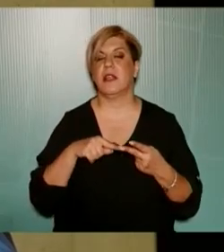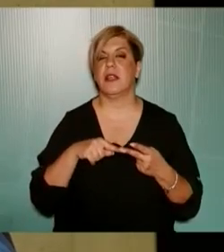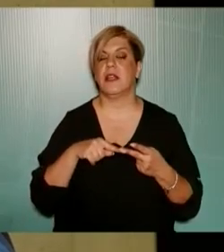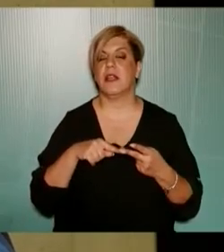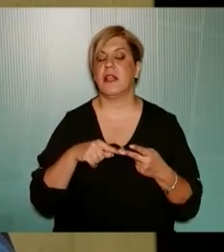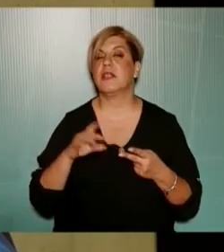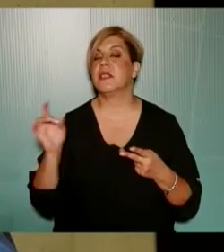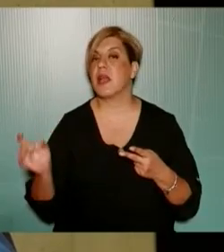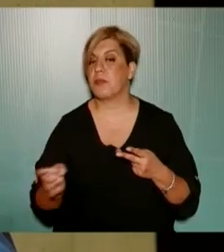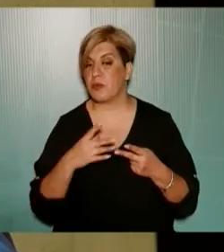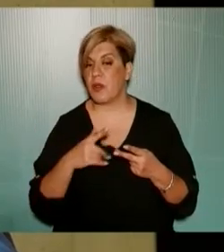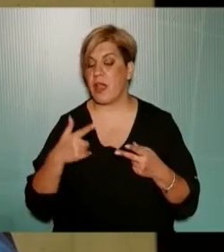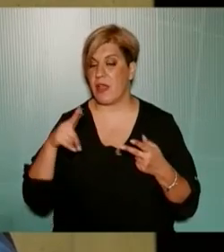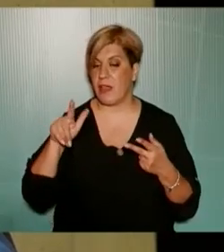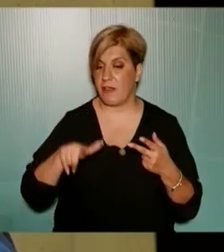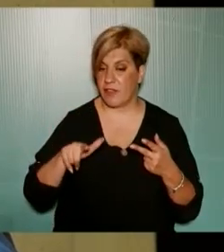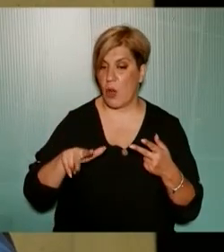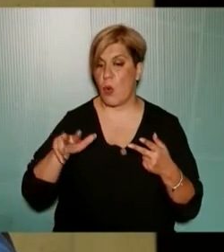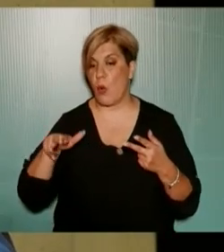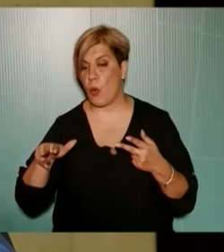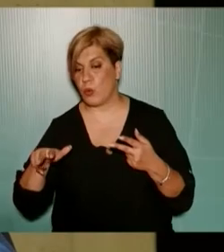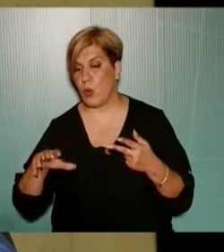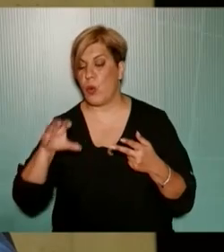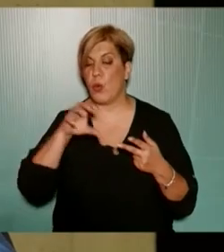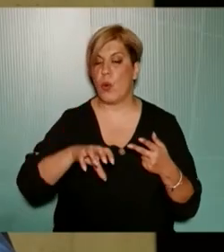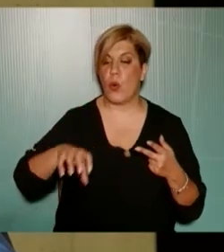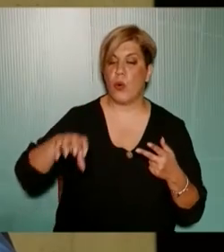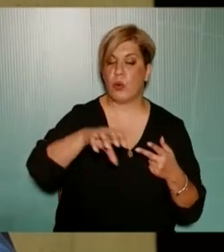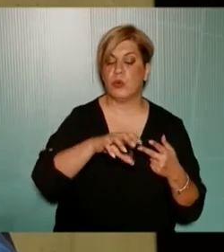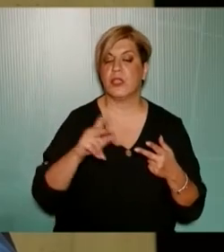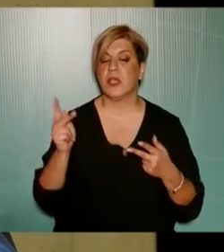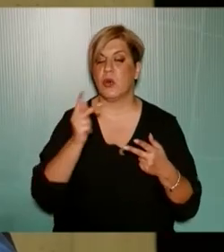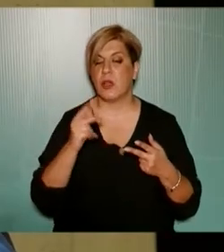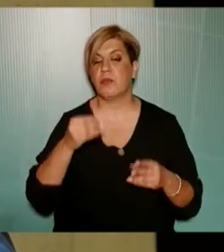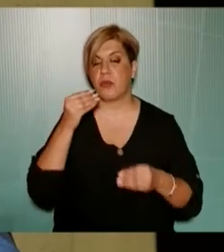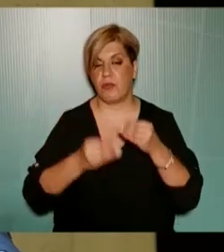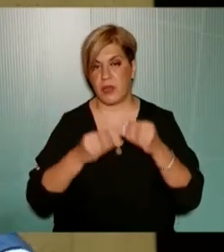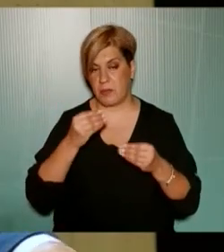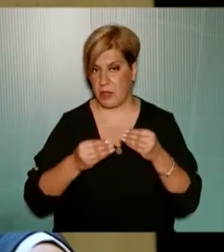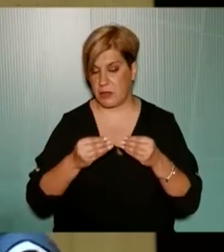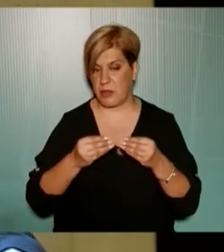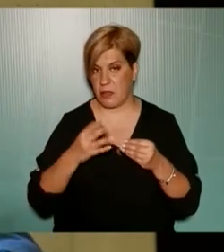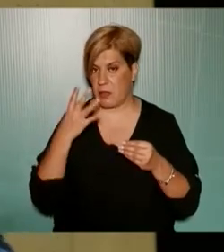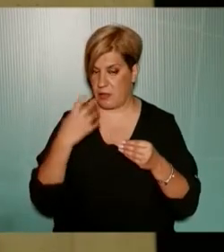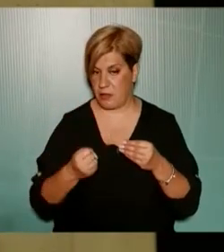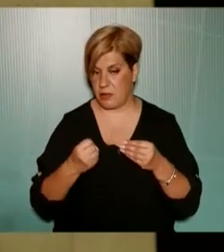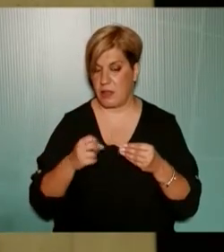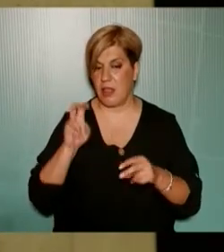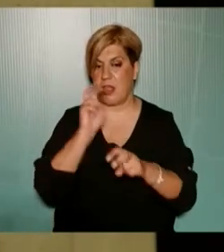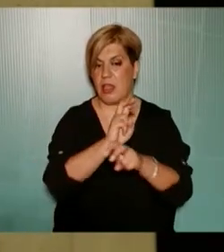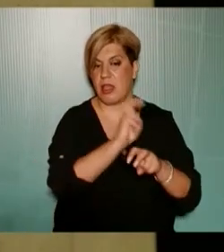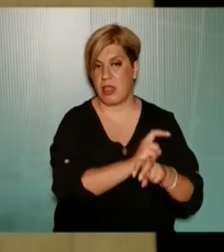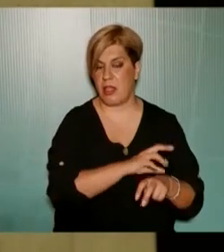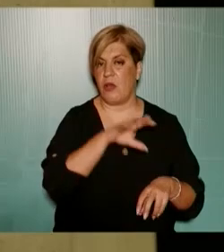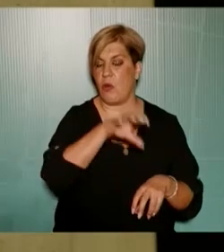σε περίπου 7 έως 8 χώρους στις κοινότητες όπου τα προβλήματα με τους εγκαταλειμμένους